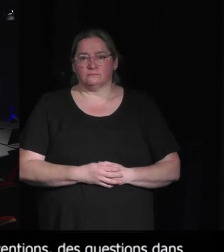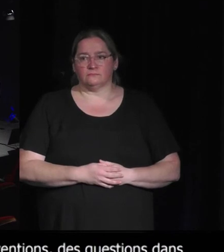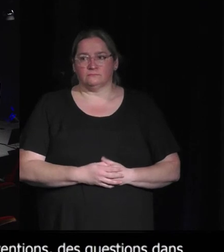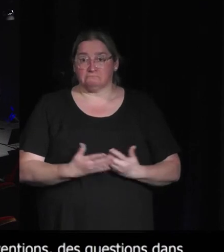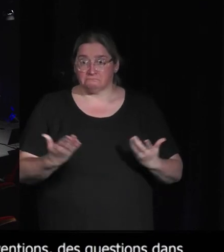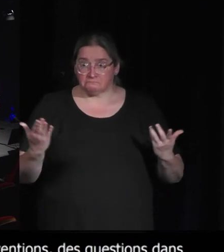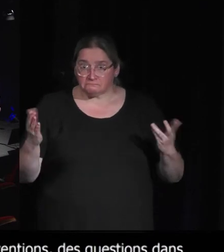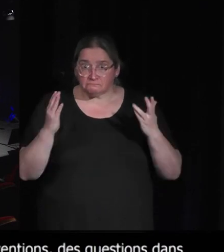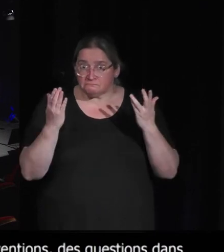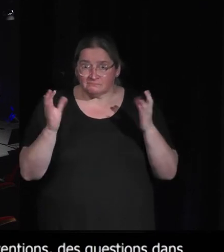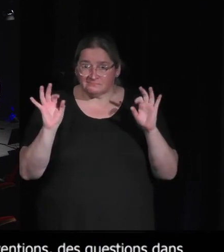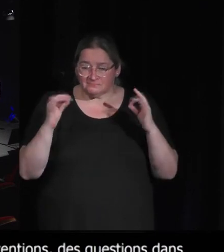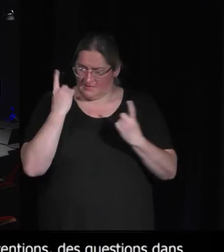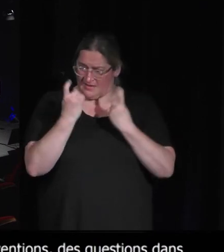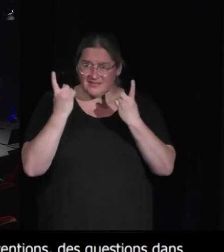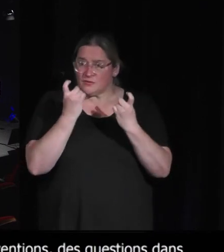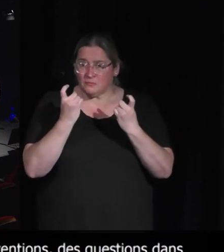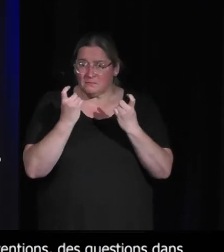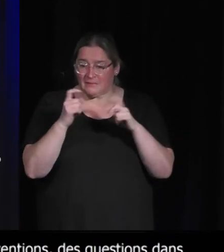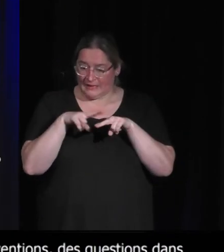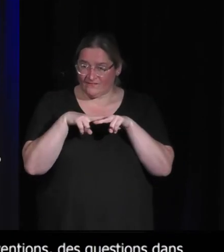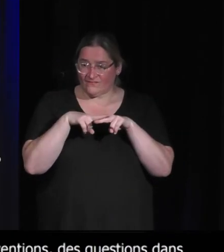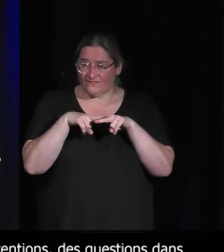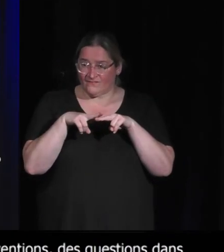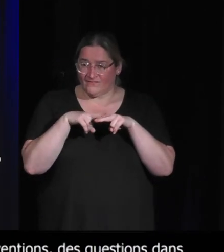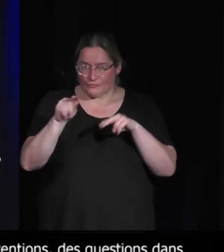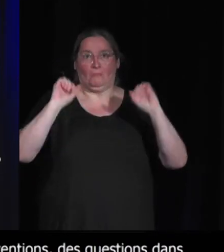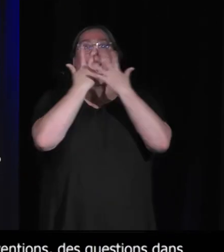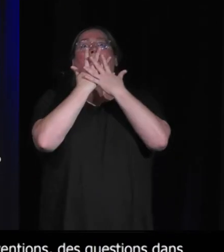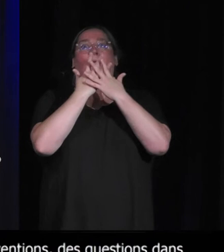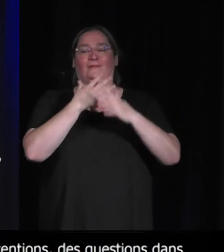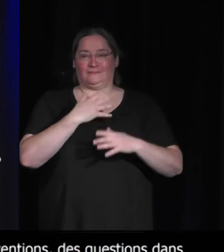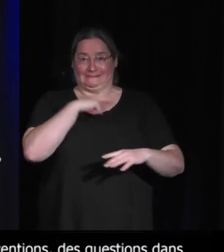Il n'y pas du tout de questions dans la salle. Je les ai prises un peu à brûle pour point.